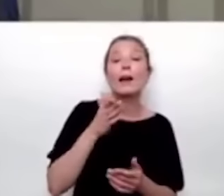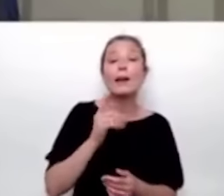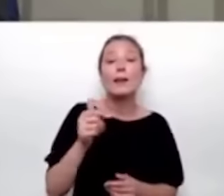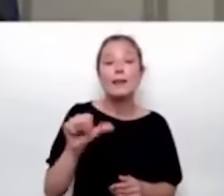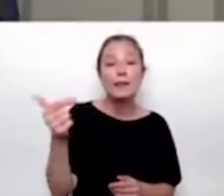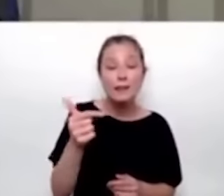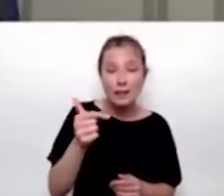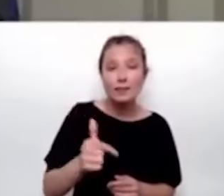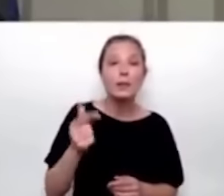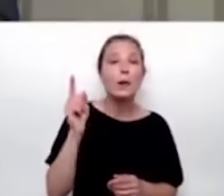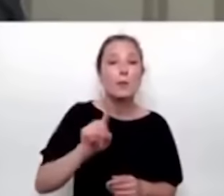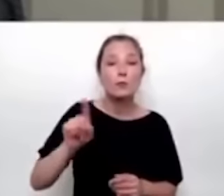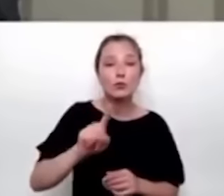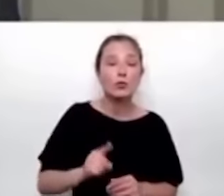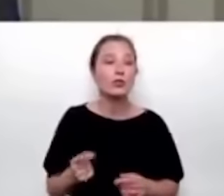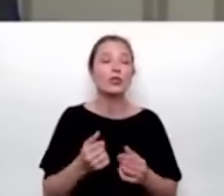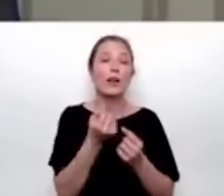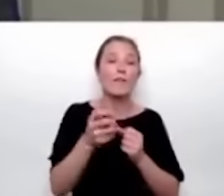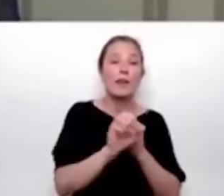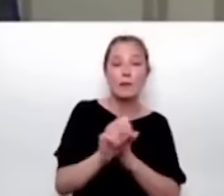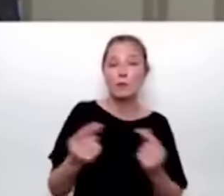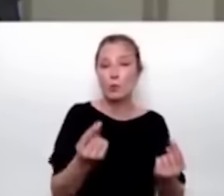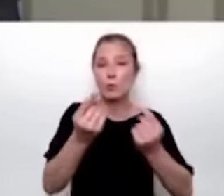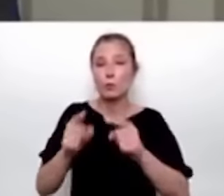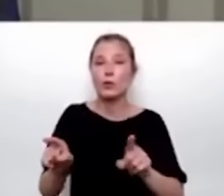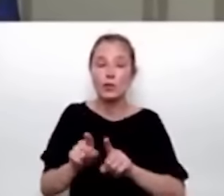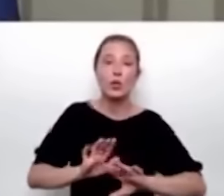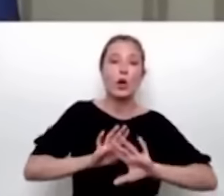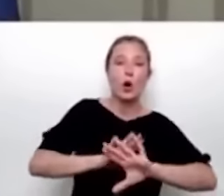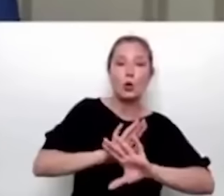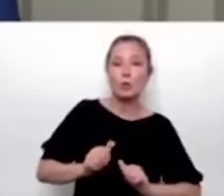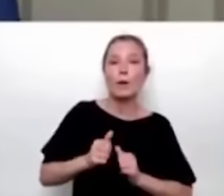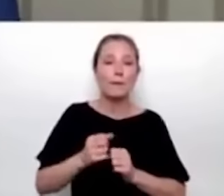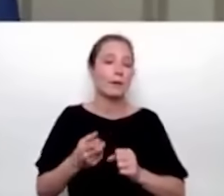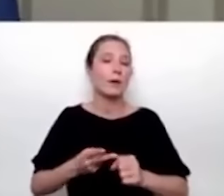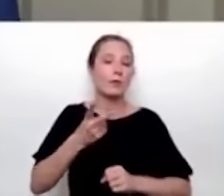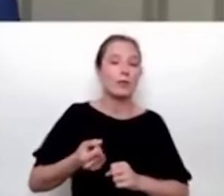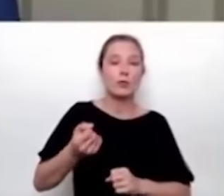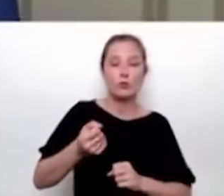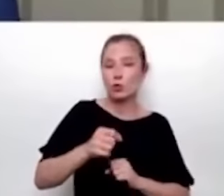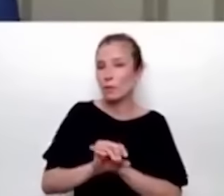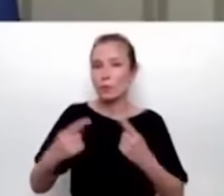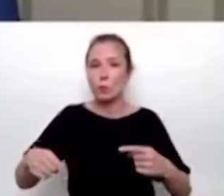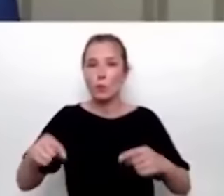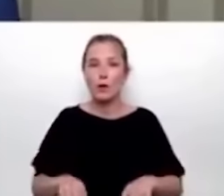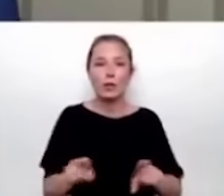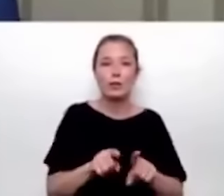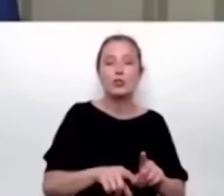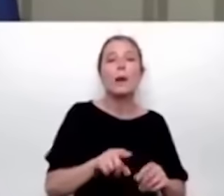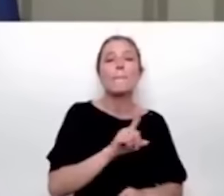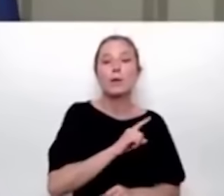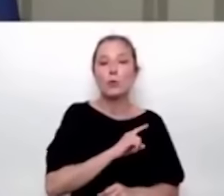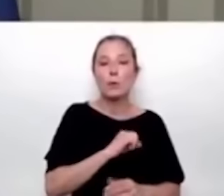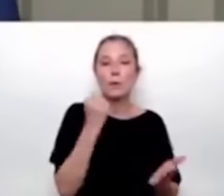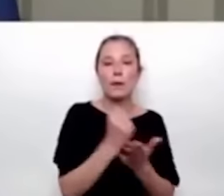przestrzeganie prawa prasowego oraz medialnego. Dlaczego o tym mówię? Otóż działania rządu koalicji 13 grudnia w